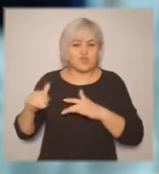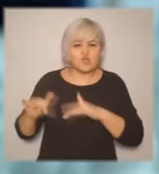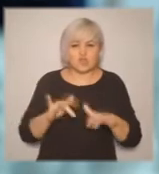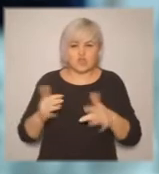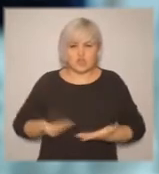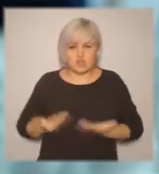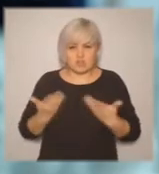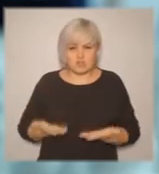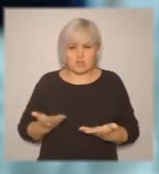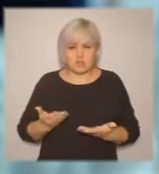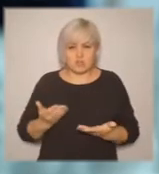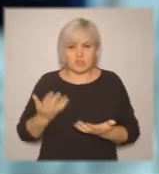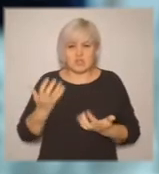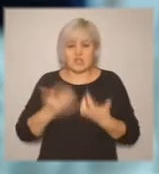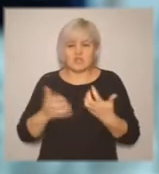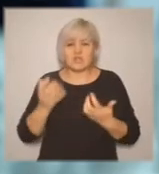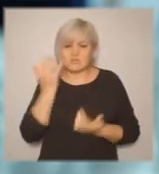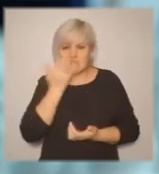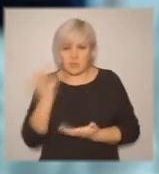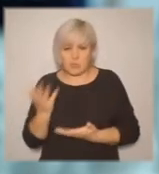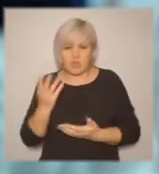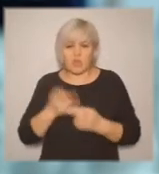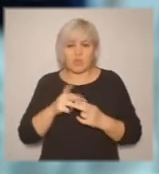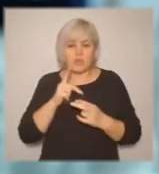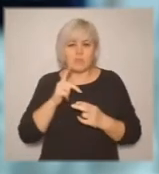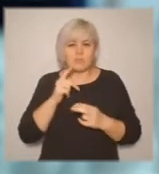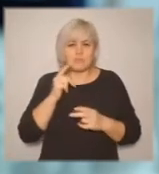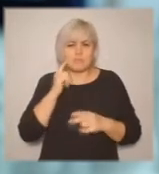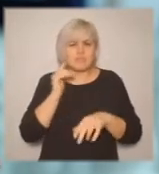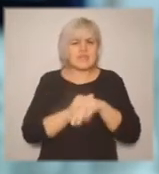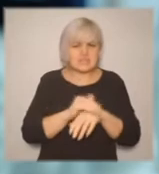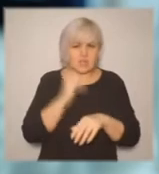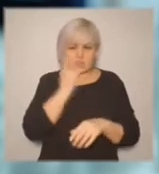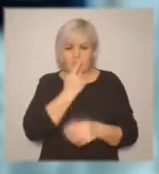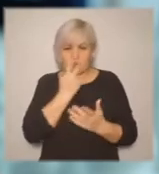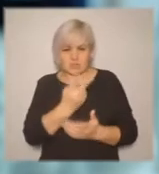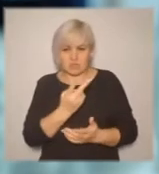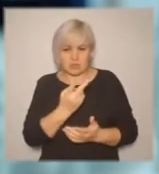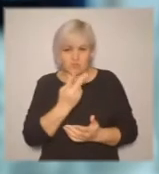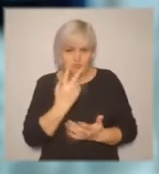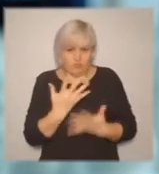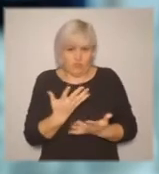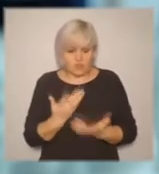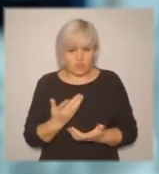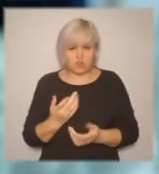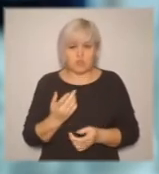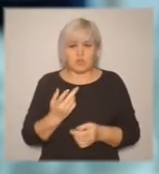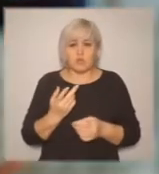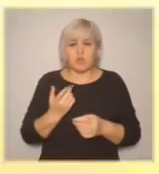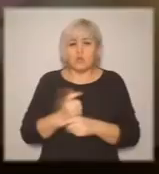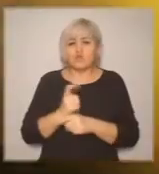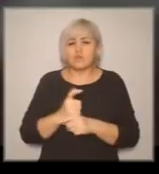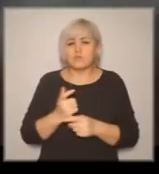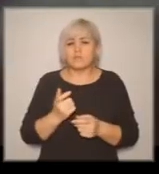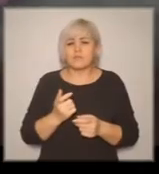вот среди незрячих, которые очень активные, да, это очень бросается в глаза, что они целеустремленные, очень ответственные, они очень пунктуальные,